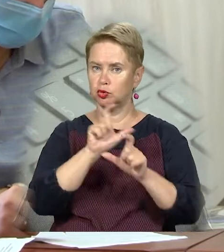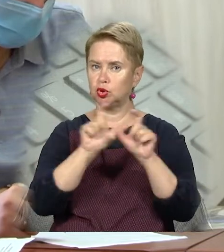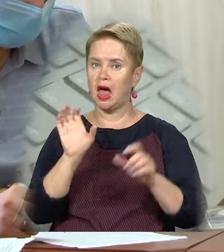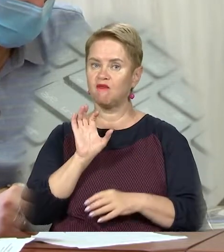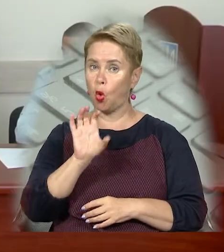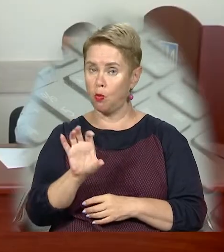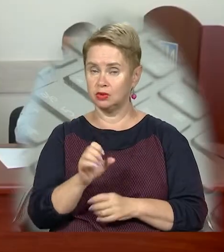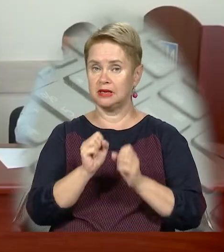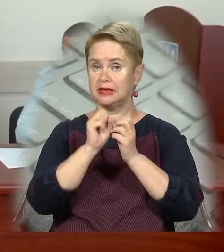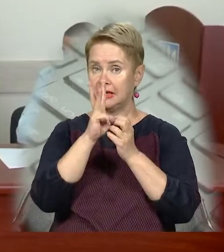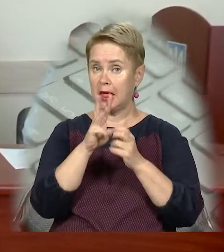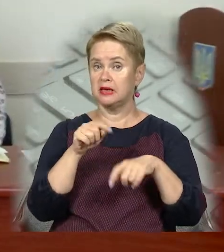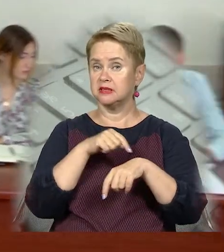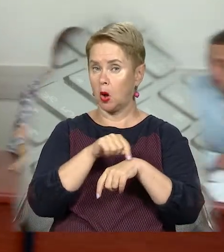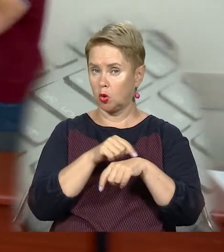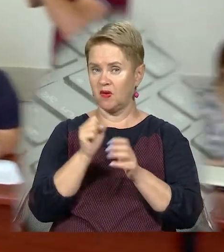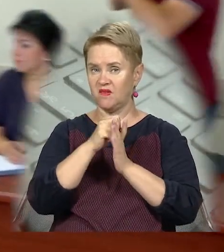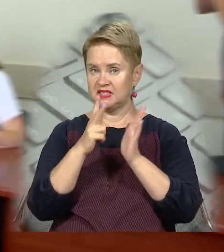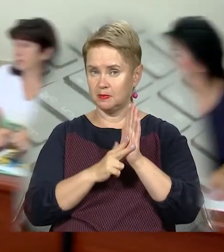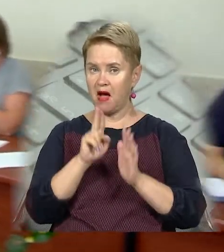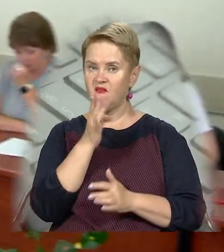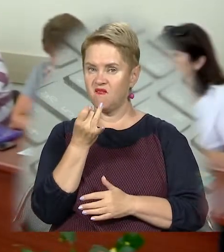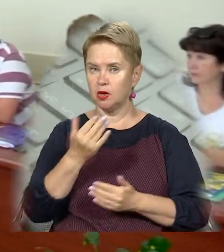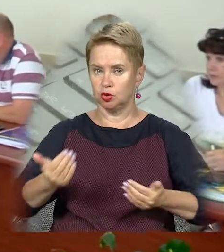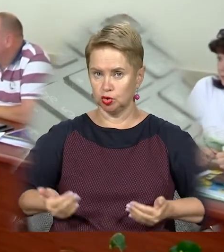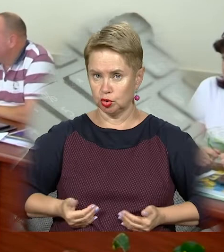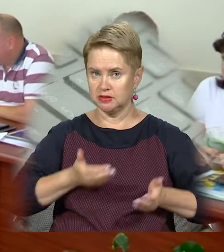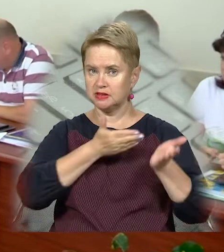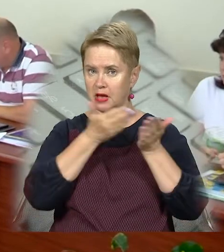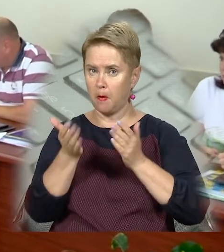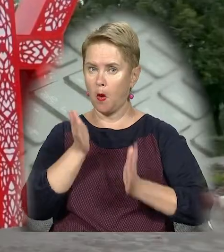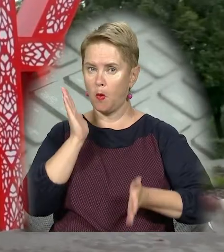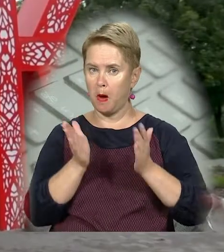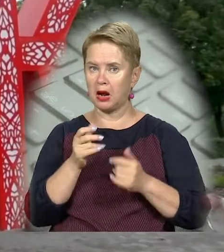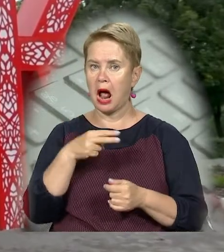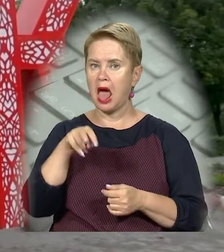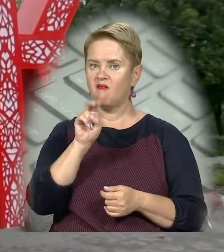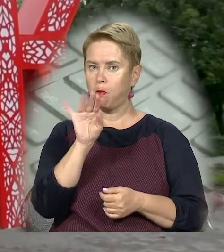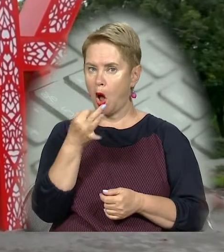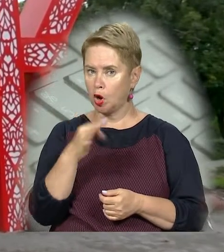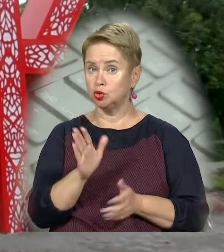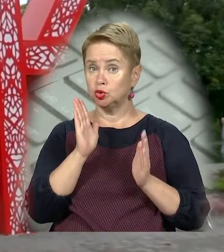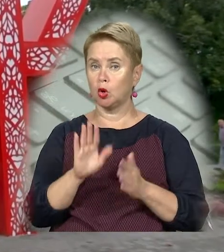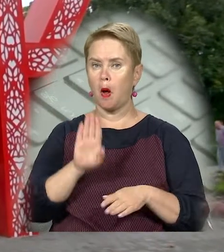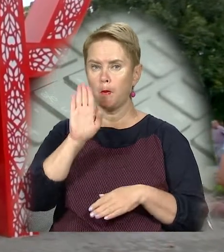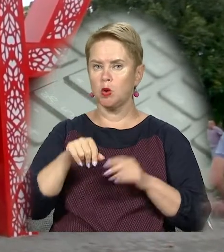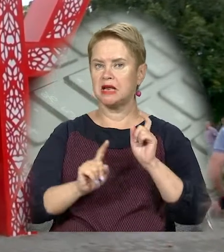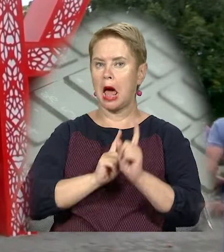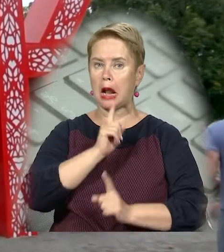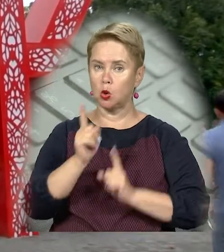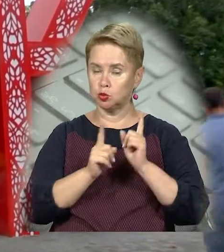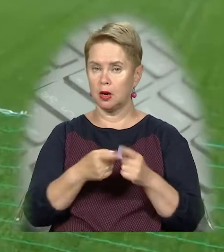шкільні автобуси. О 13-й годині 18 вересня жителів запрошують у парк на Лівобережжі, який тільки-но після